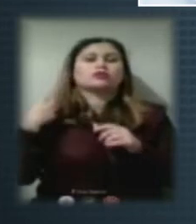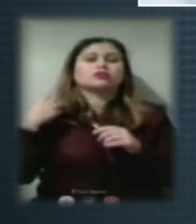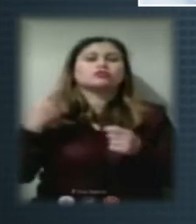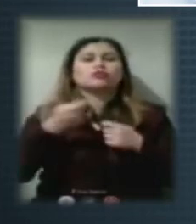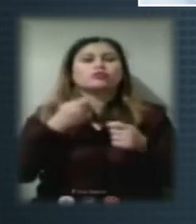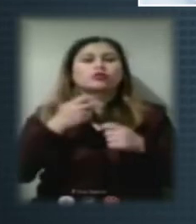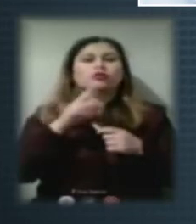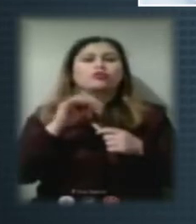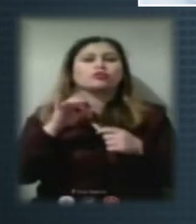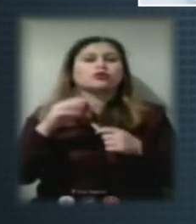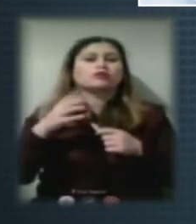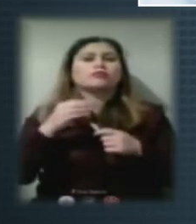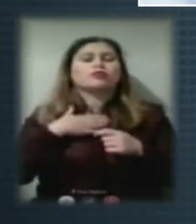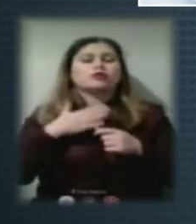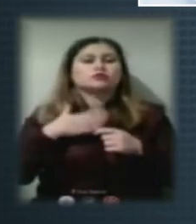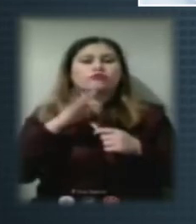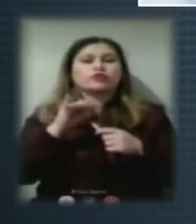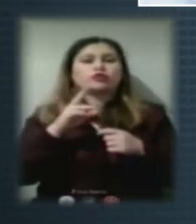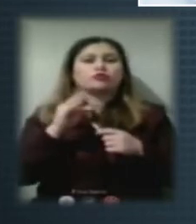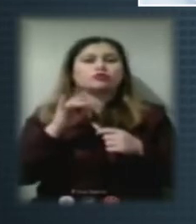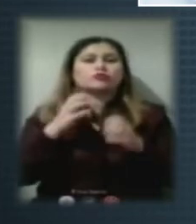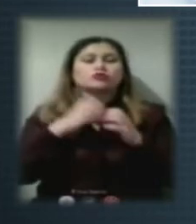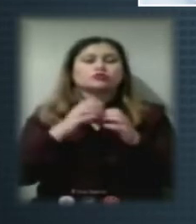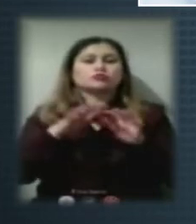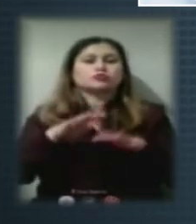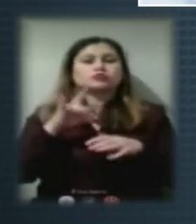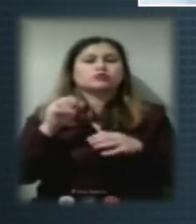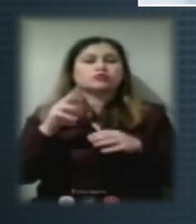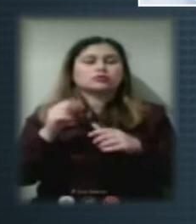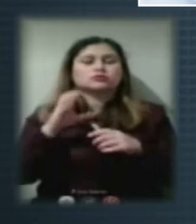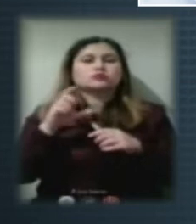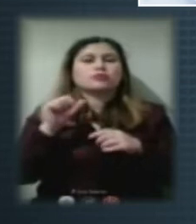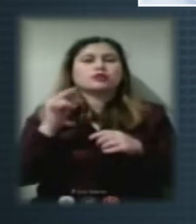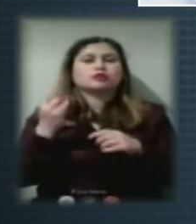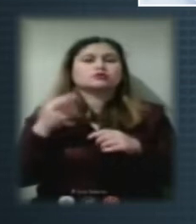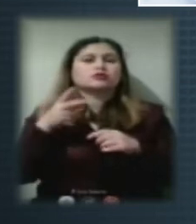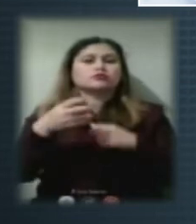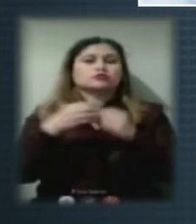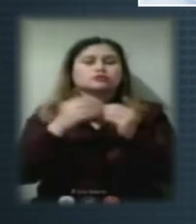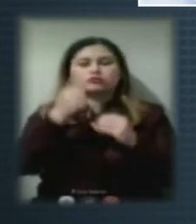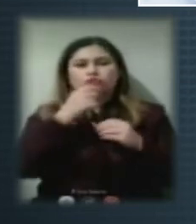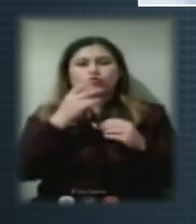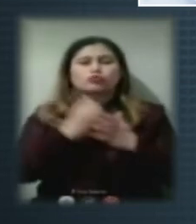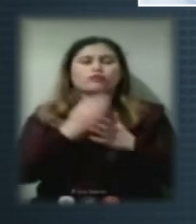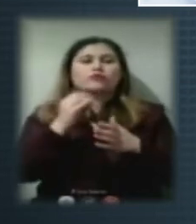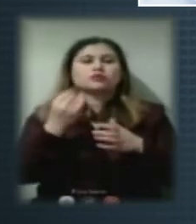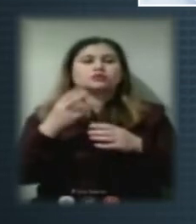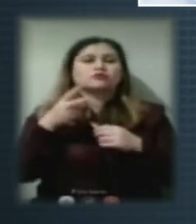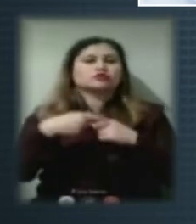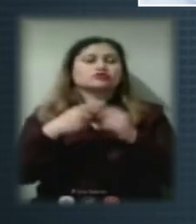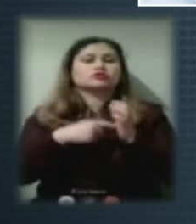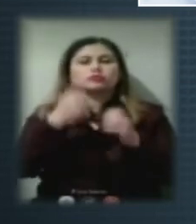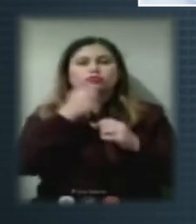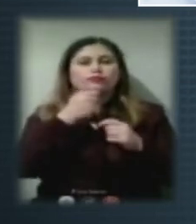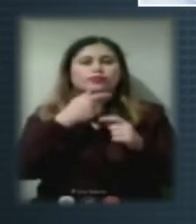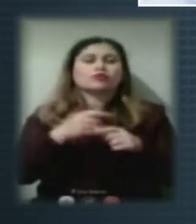власності виконкому Херсонської міської ради. З березня 2010 року до вересня 2016 року очолював